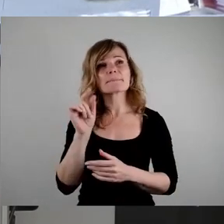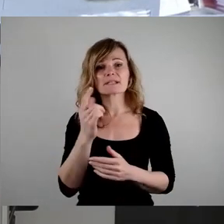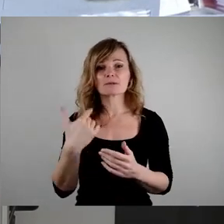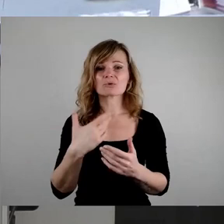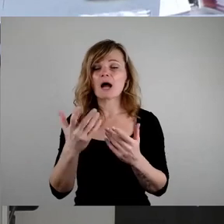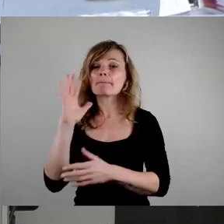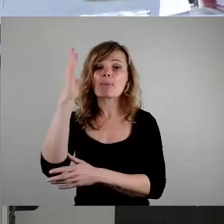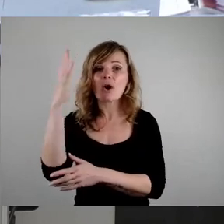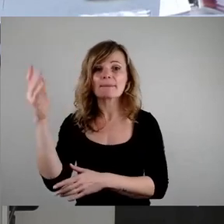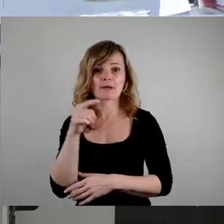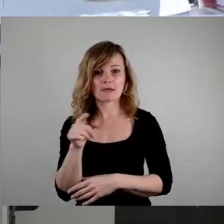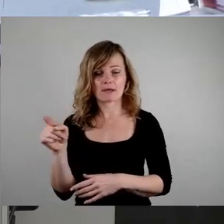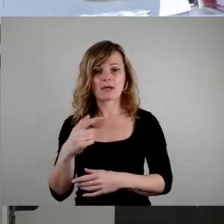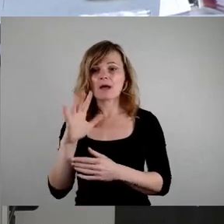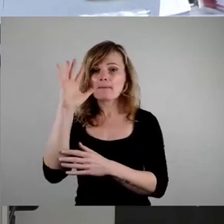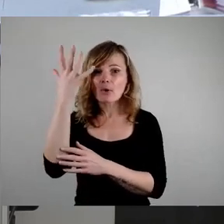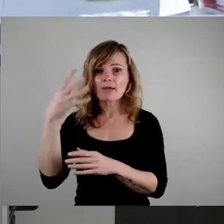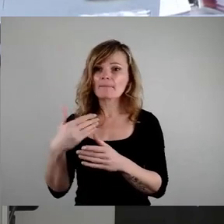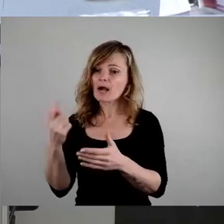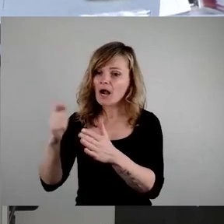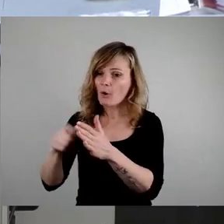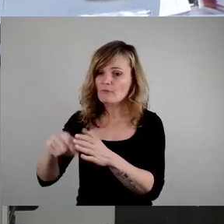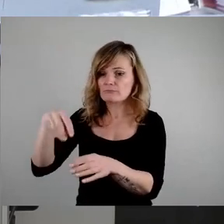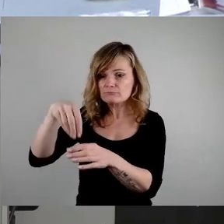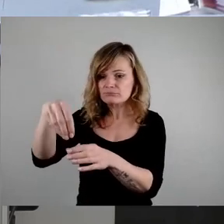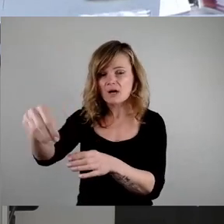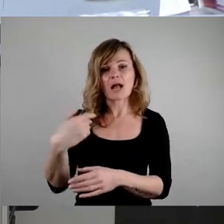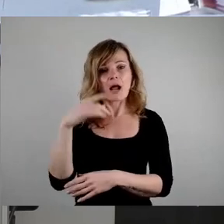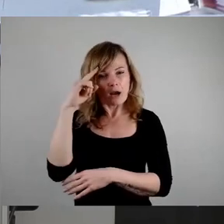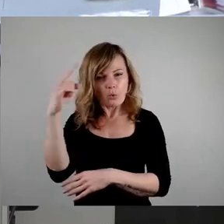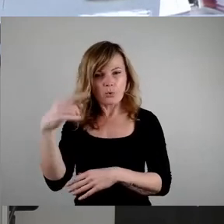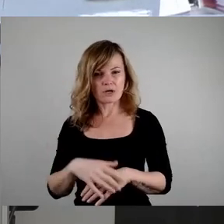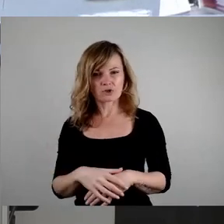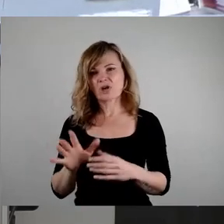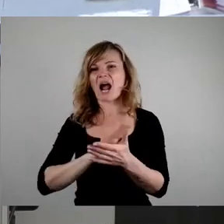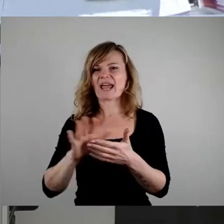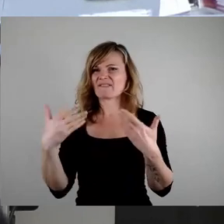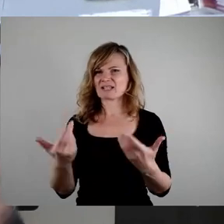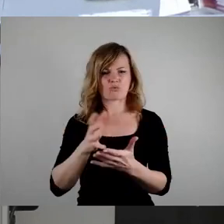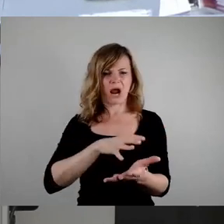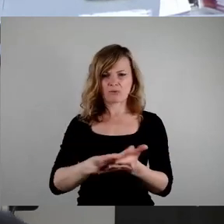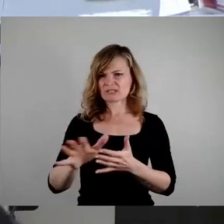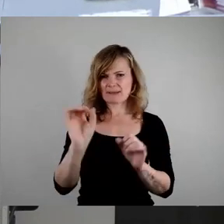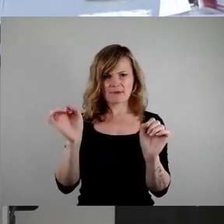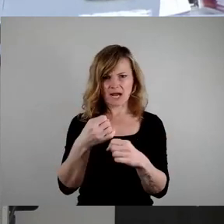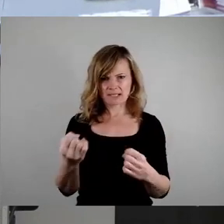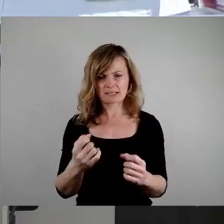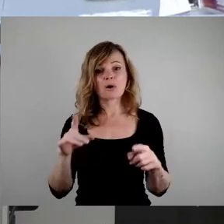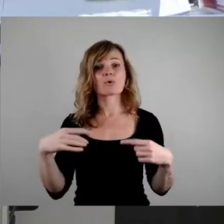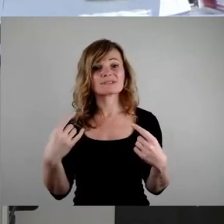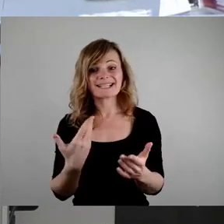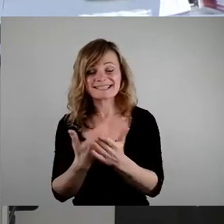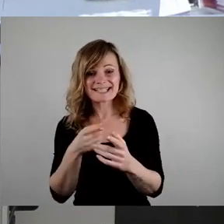oder Stadtbäume anschaffen, dann ist es doch logisch. Sie können es ja nicht im Grunde genommen einfach so ausgeben, dass es dann zu diesem Zwecke,